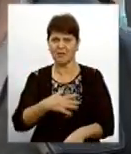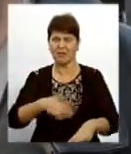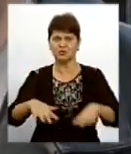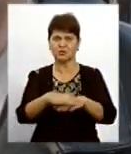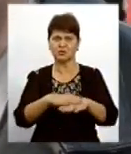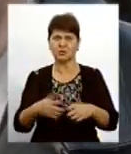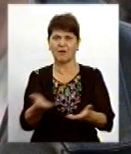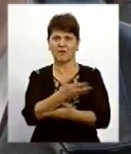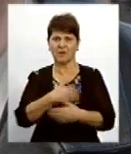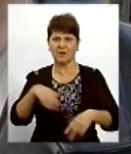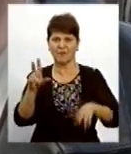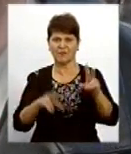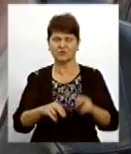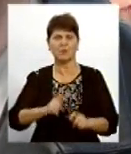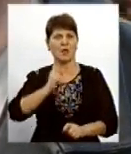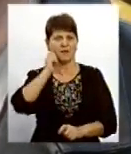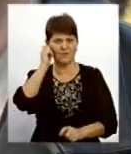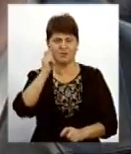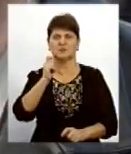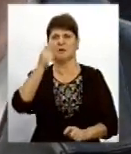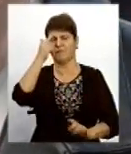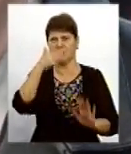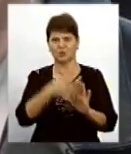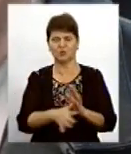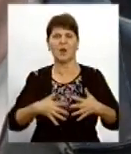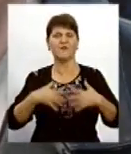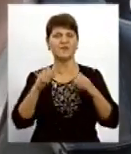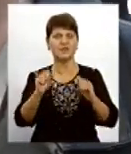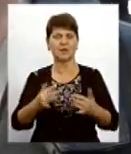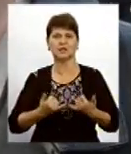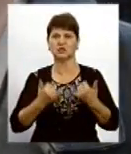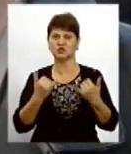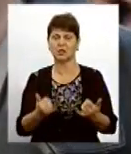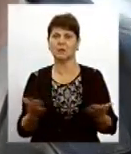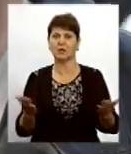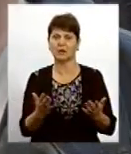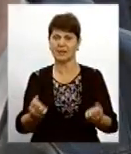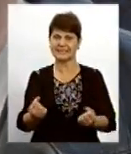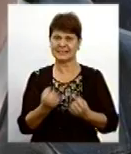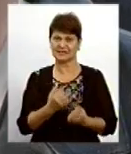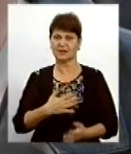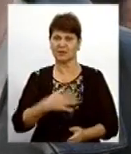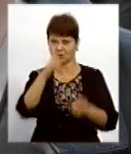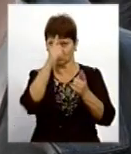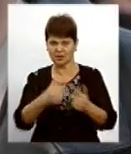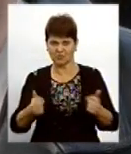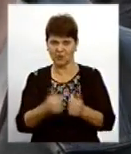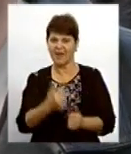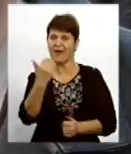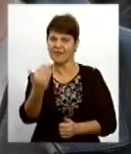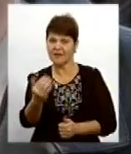ми достойні у своєму віці, у своєму розумінні віддати шану тим людям, котрі захистили нашу державу. Вас і всіх нас.